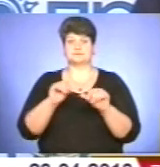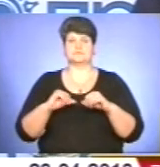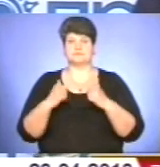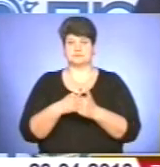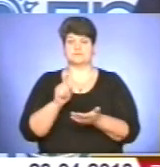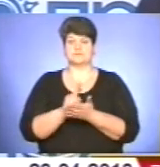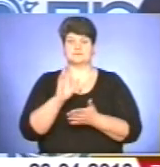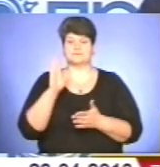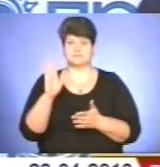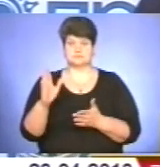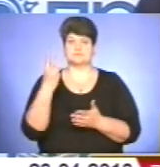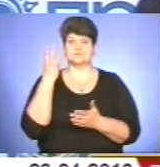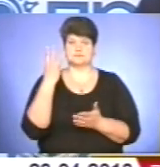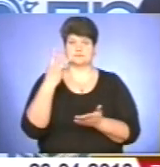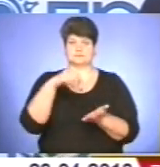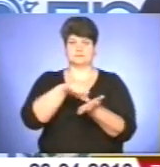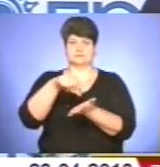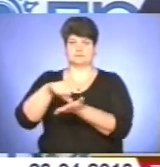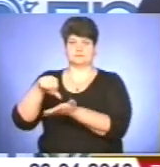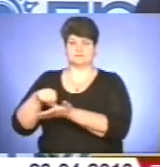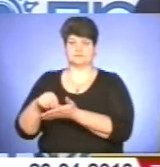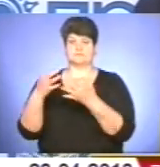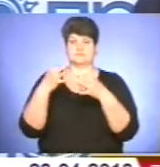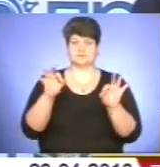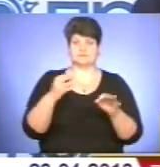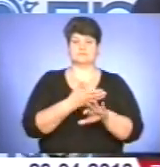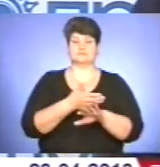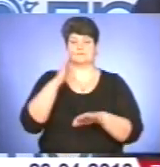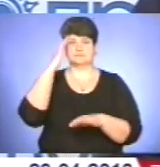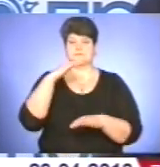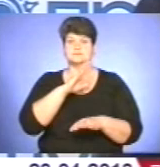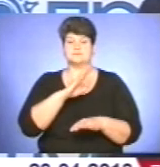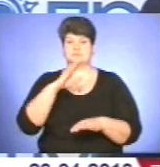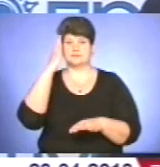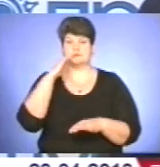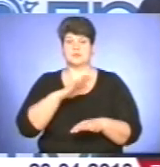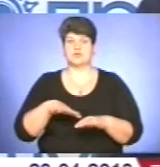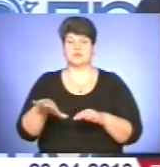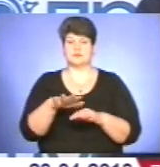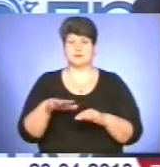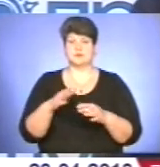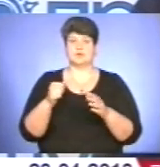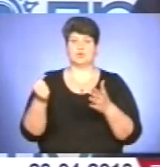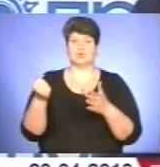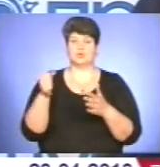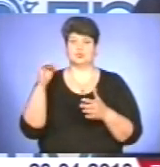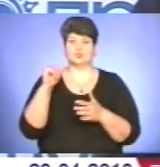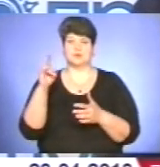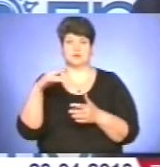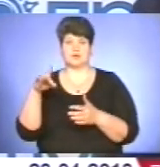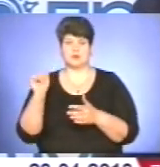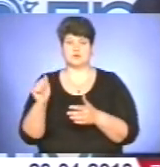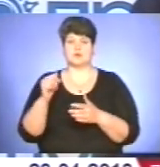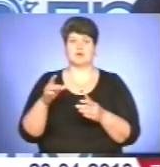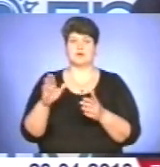бути по три представника від «Свободи», «Батьківщини», «Удару», відповідно, комуністів і партії регіонів. Мали б дії здатну